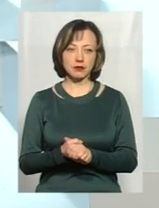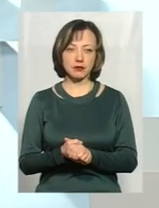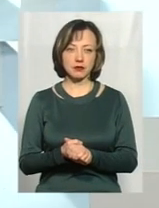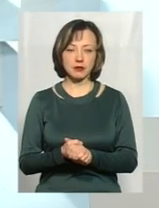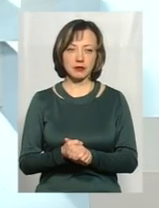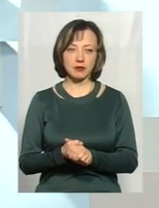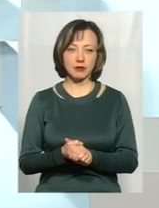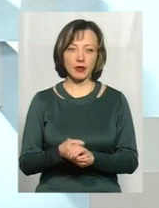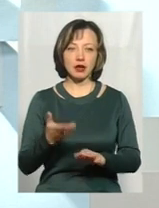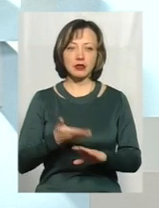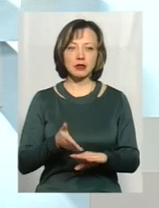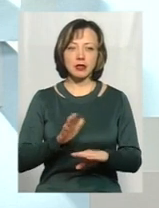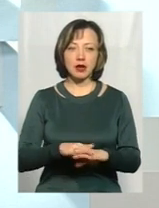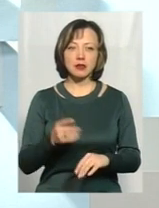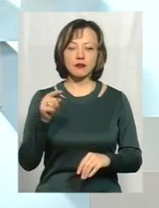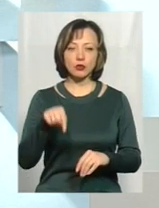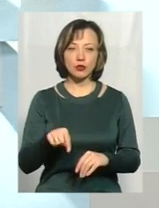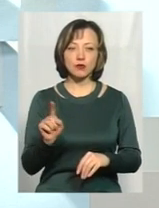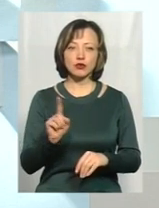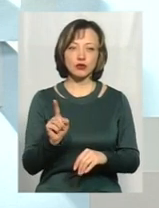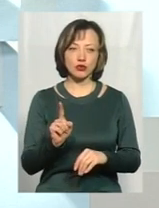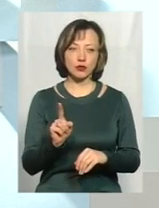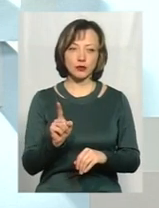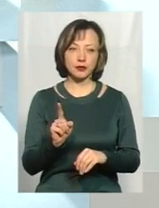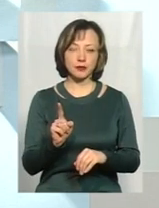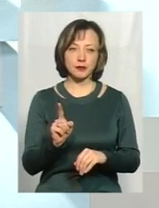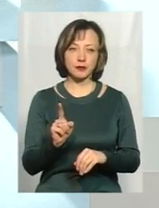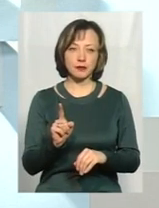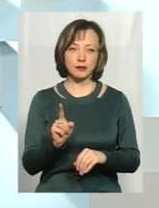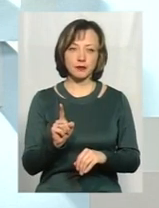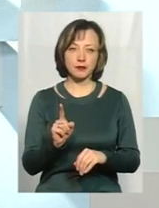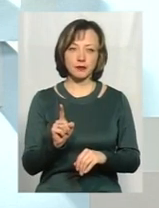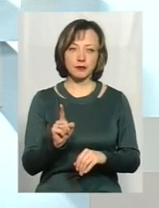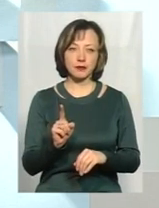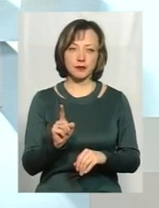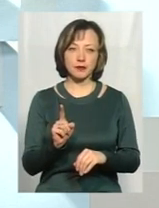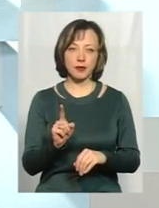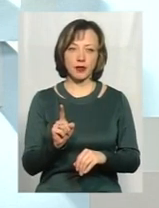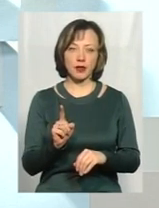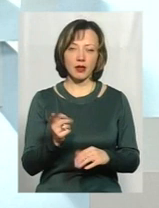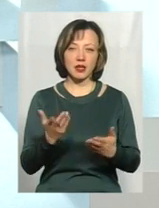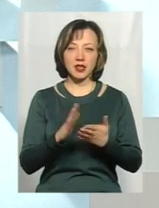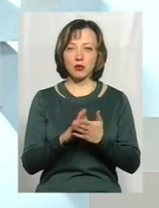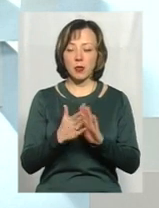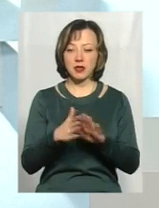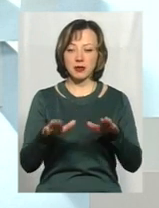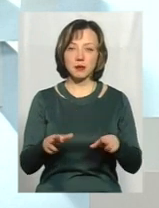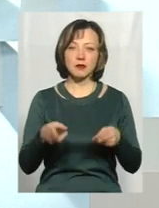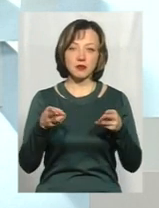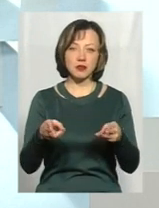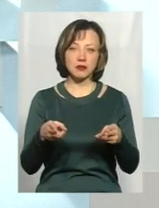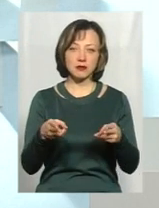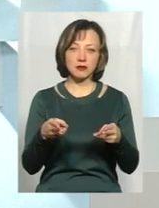слідова картина залишається слабенькою на місці вчинення злочину. Також